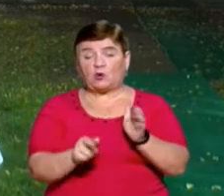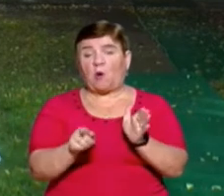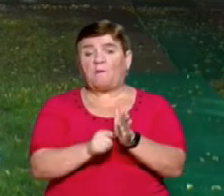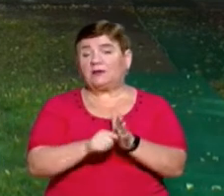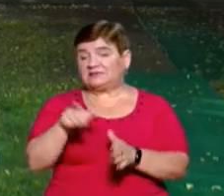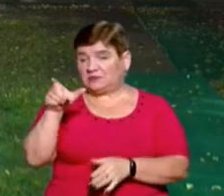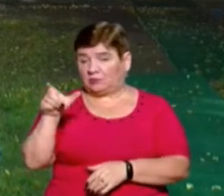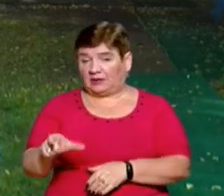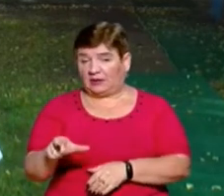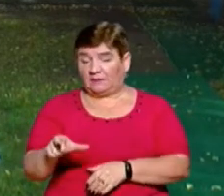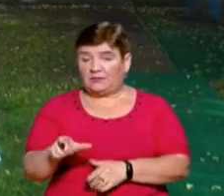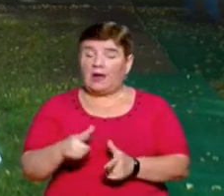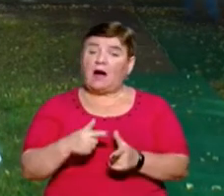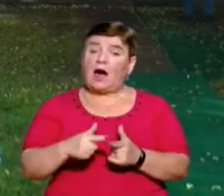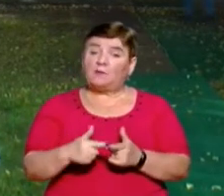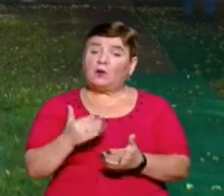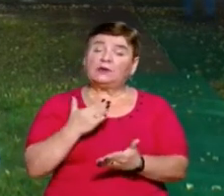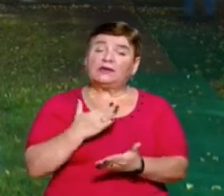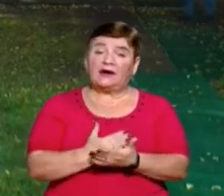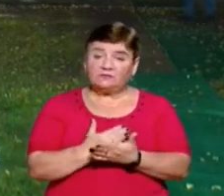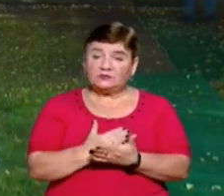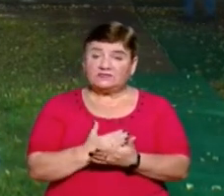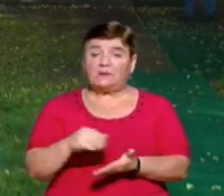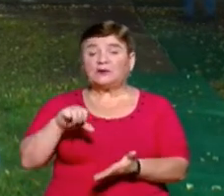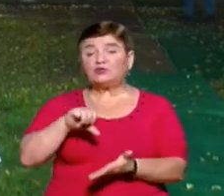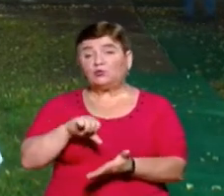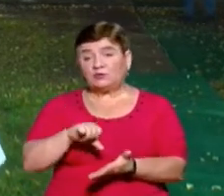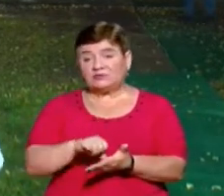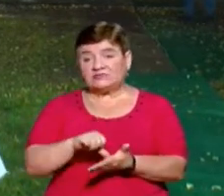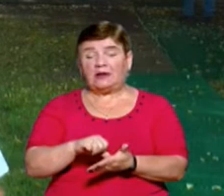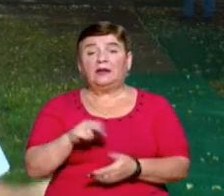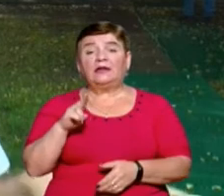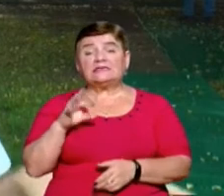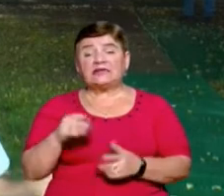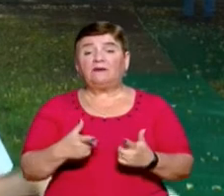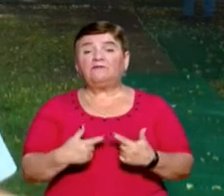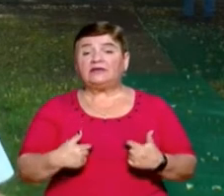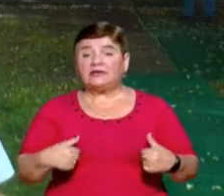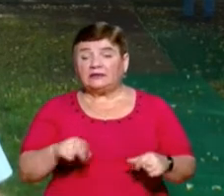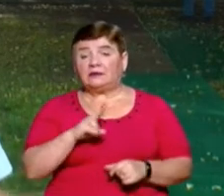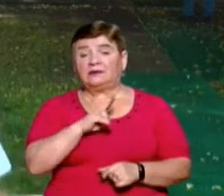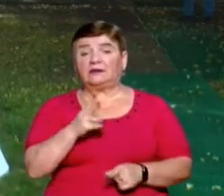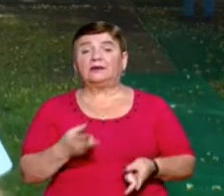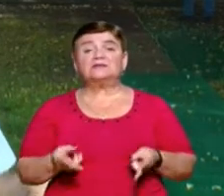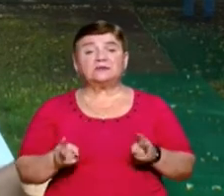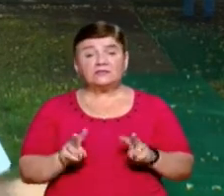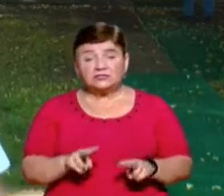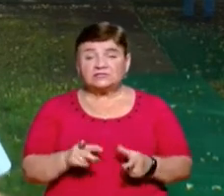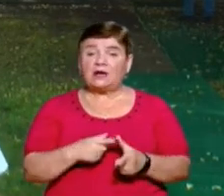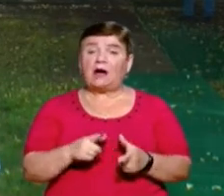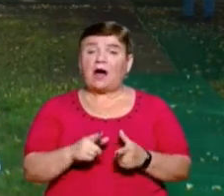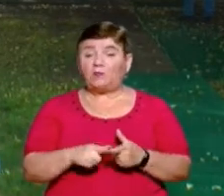Шляхом або наявності на точці присутності, точка присутності – це відділення, яке залишиться, або